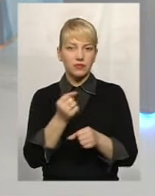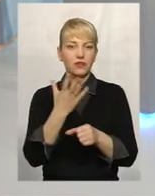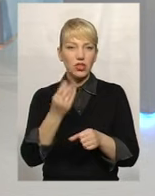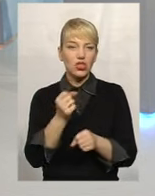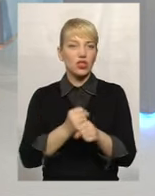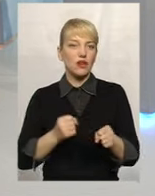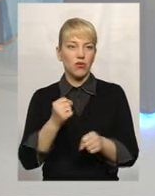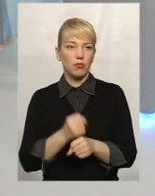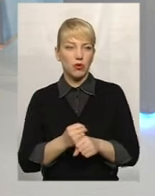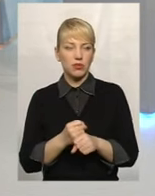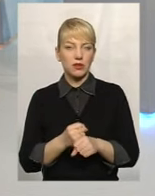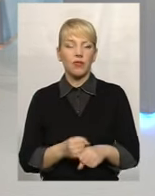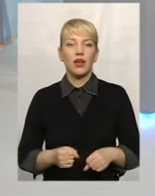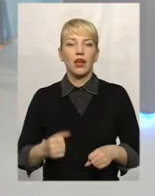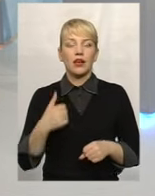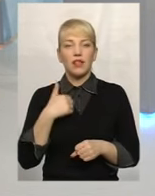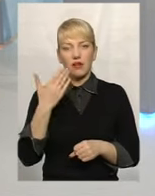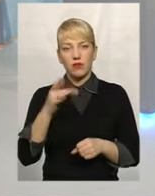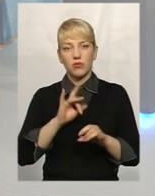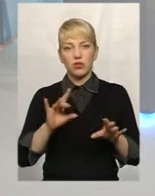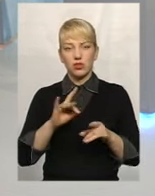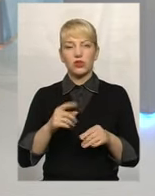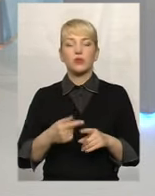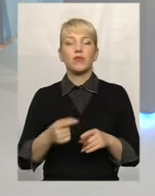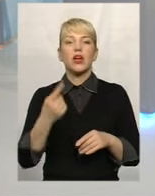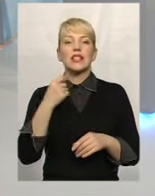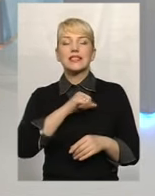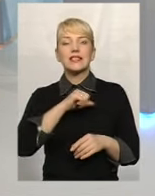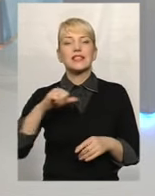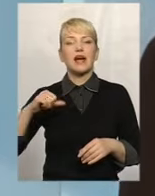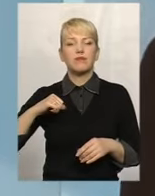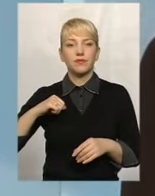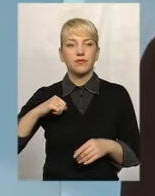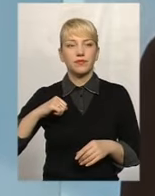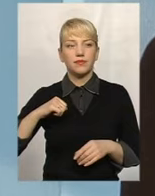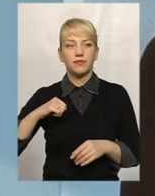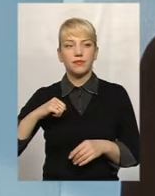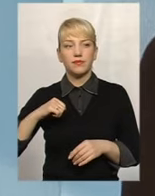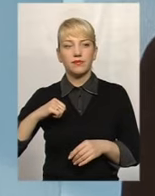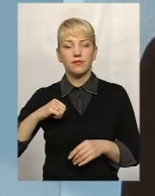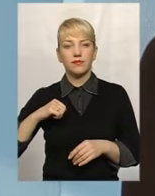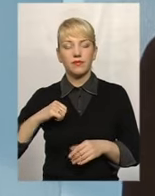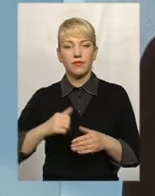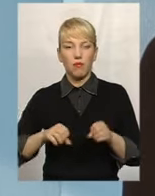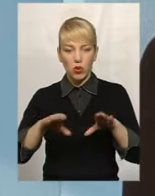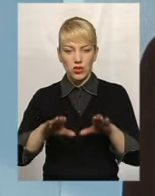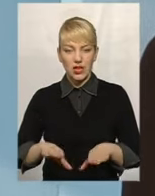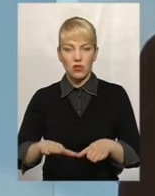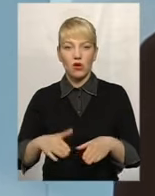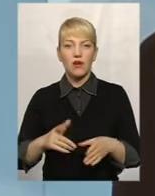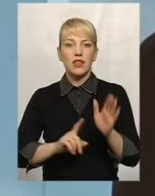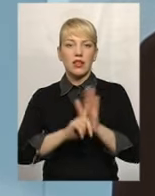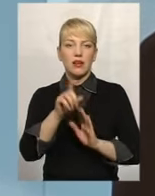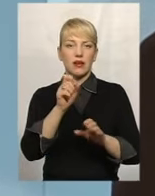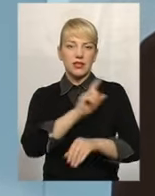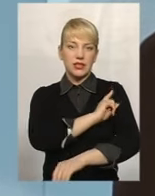Я відповім, можна, це питання. Дивіться, сама постанова прийнята, не була сили,